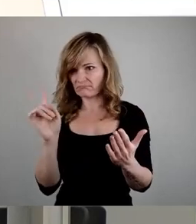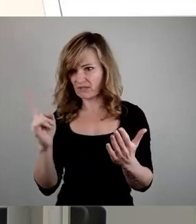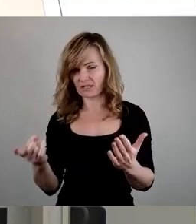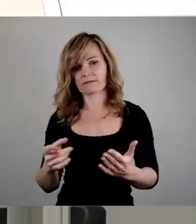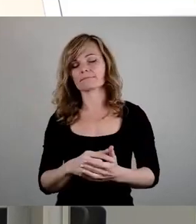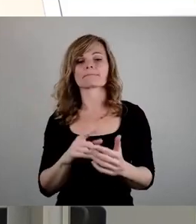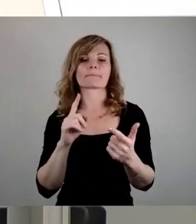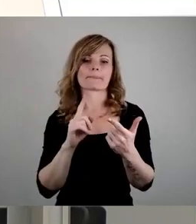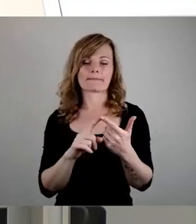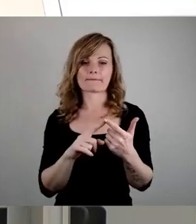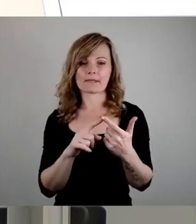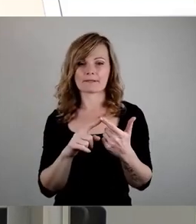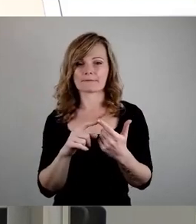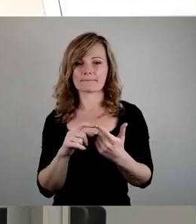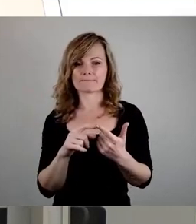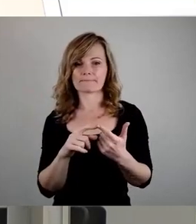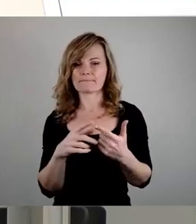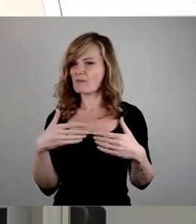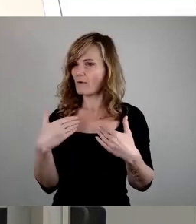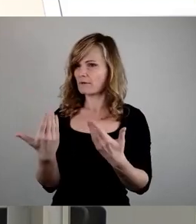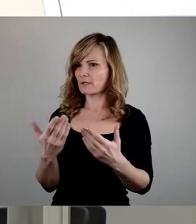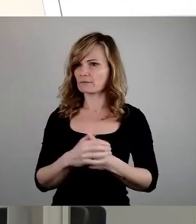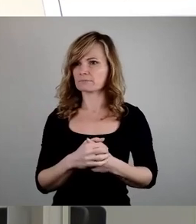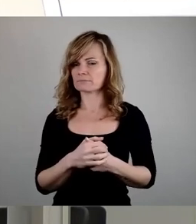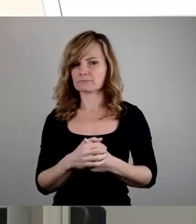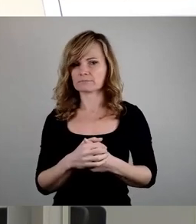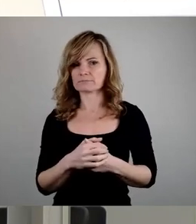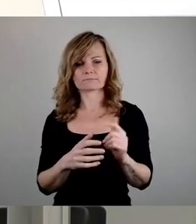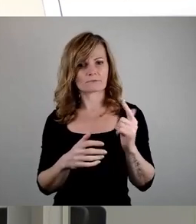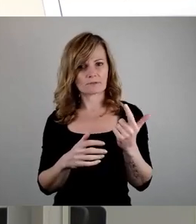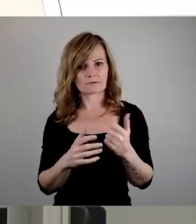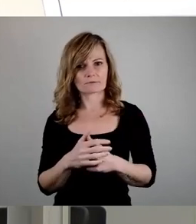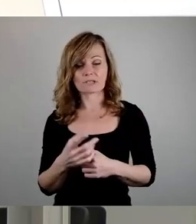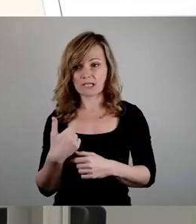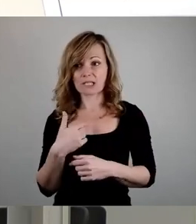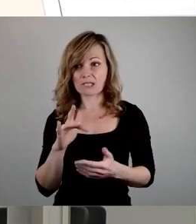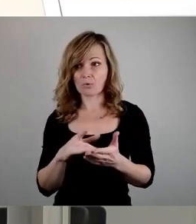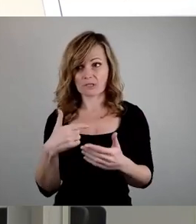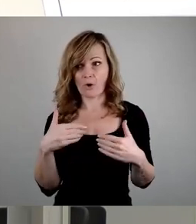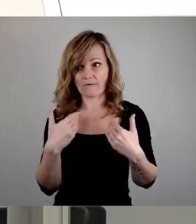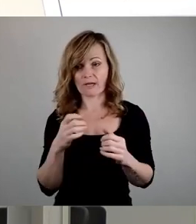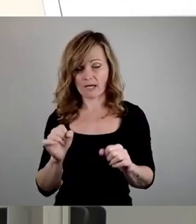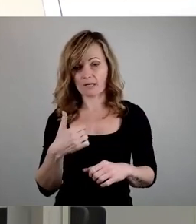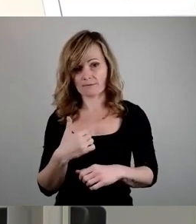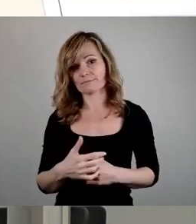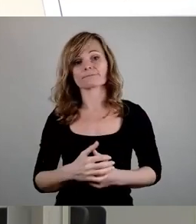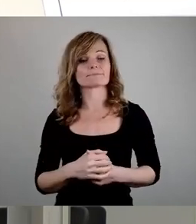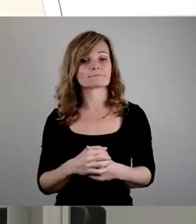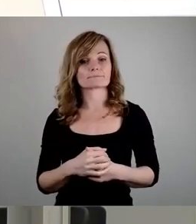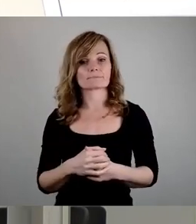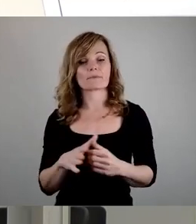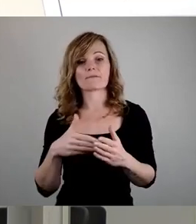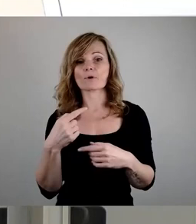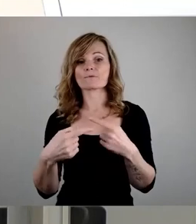Zweitens, ich habe einen Grund, mich aufzuregen. Da die Fortführung verbotener